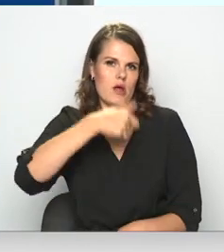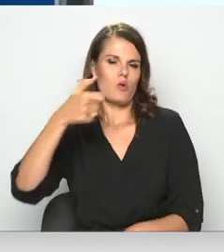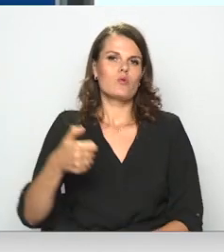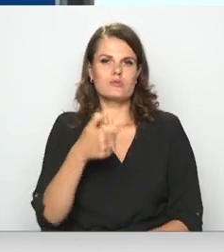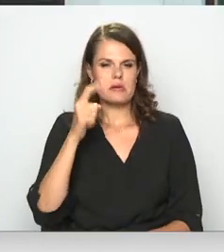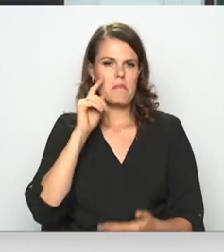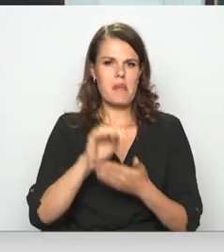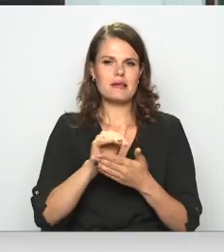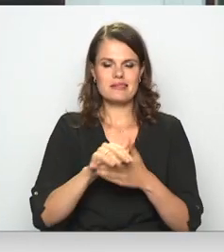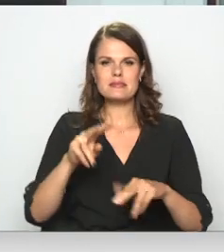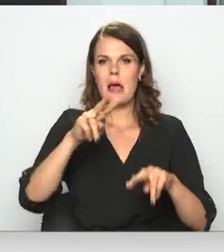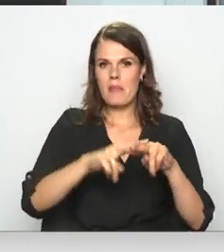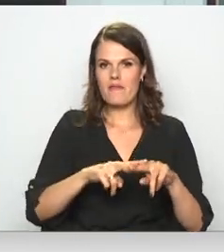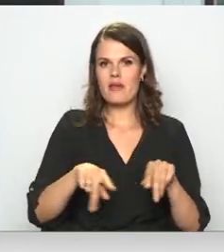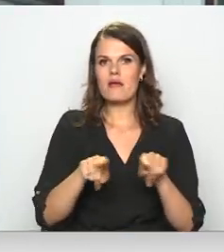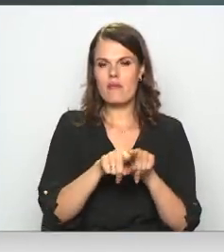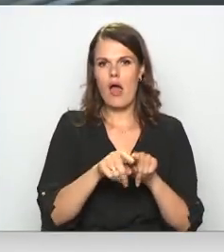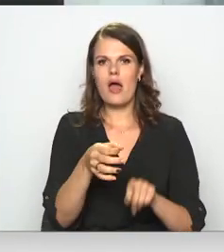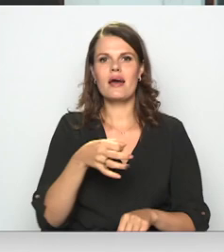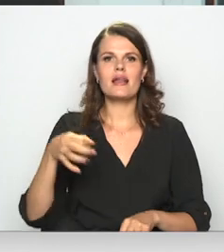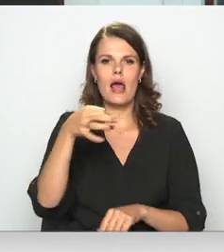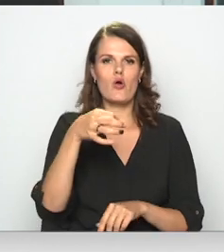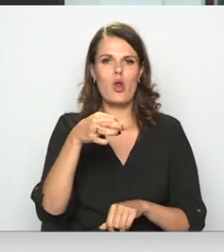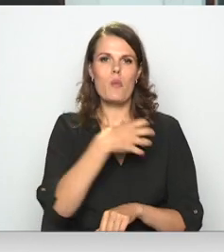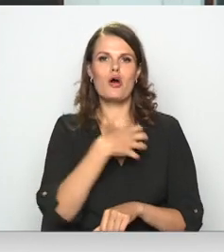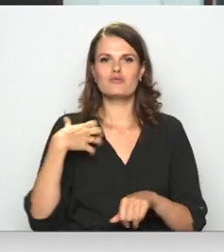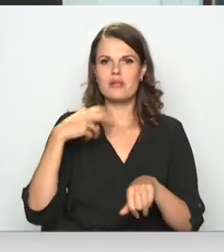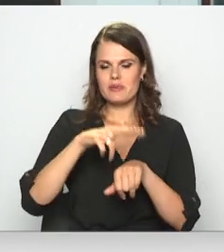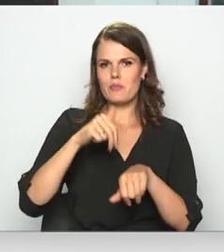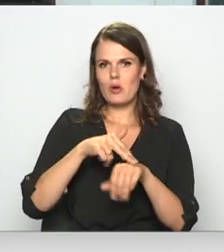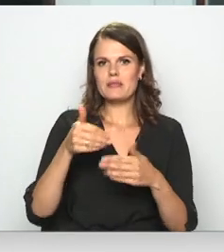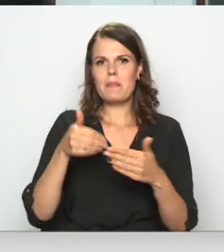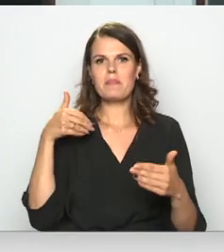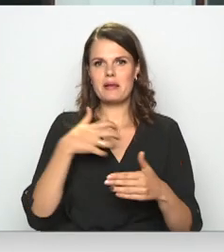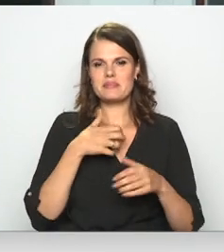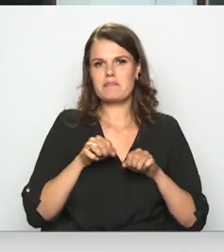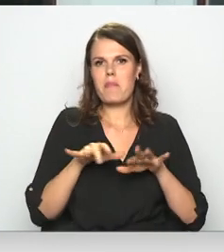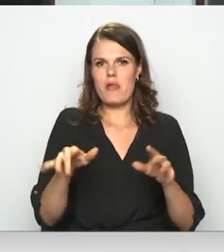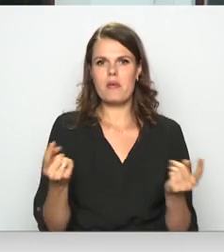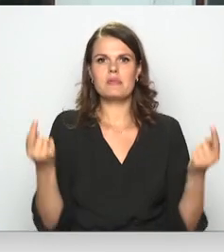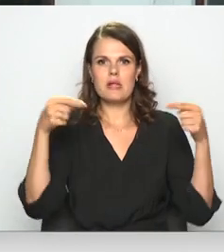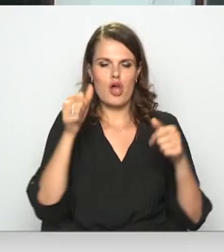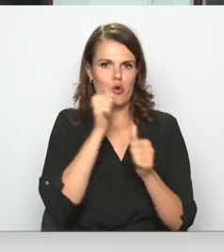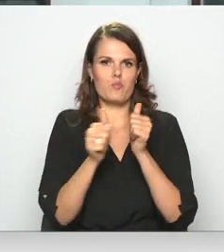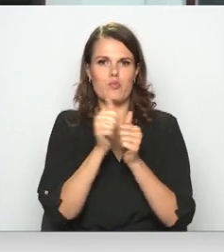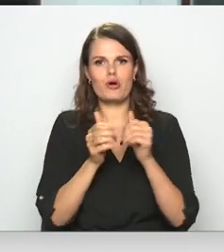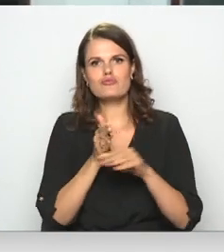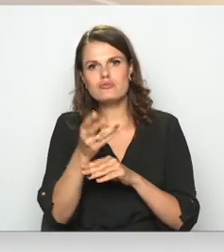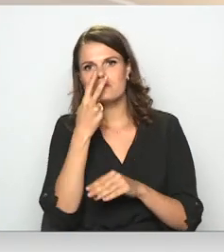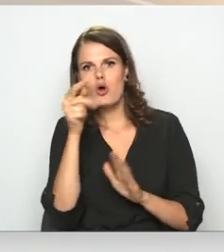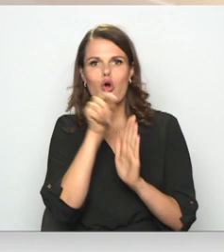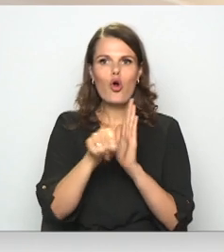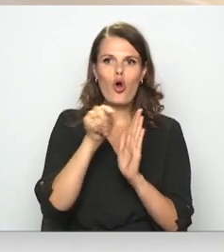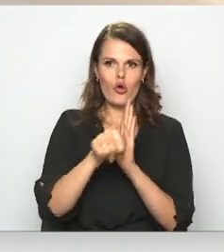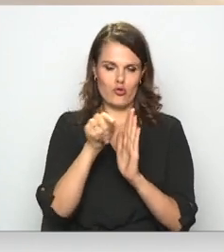ir labi zinām vieta arī reģionālajie pašvaldības pocijai, kas pirms pandēmijas laikā to bija iekļāvusi arī savā patrulēšanas maršrutā.